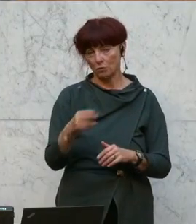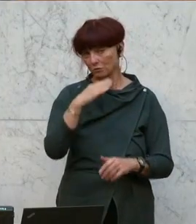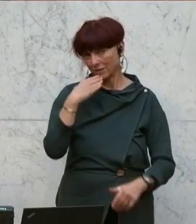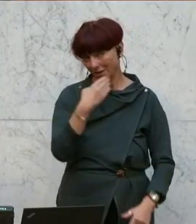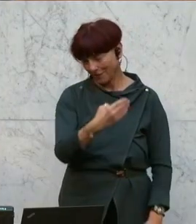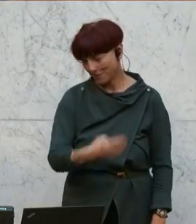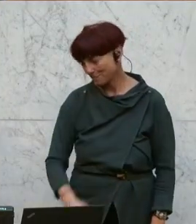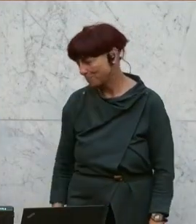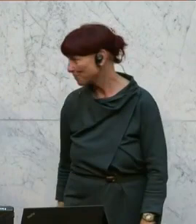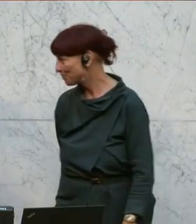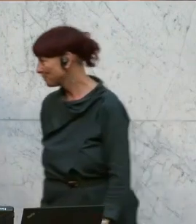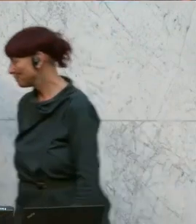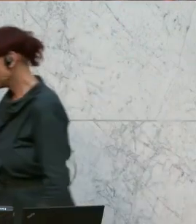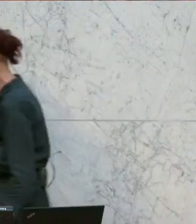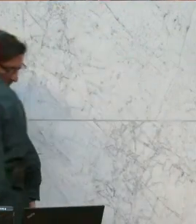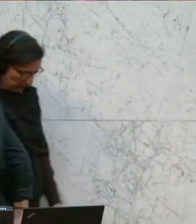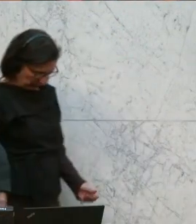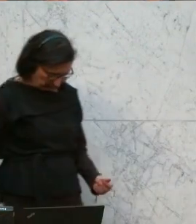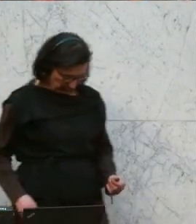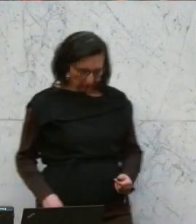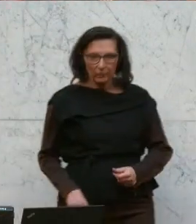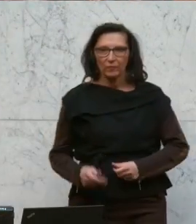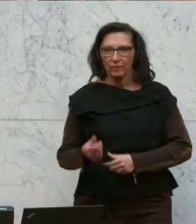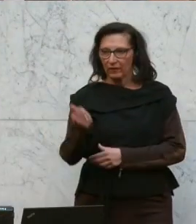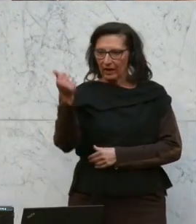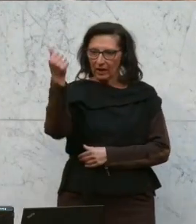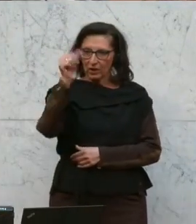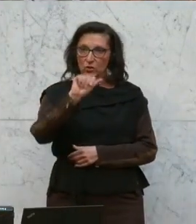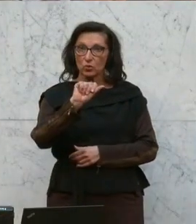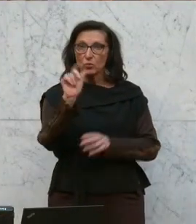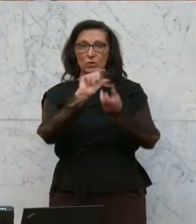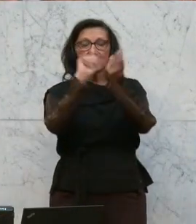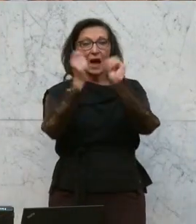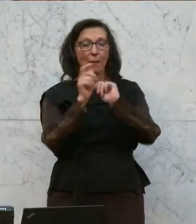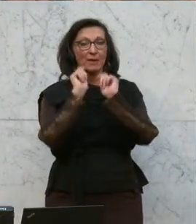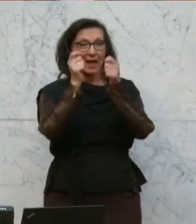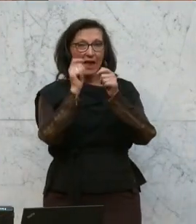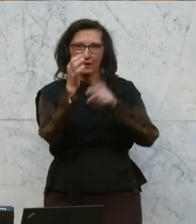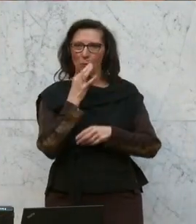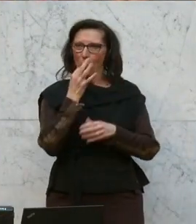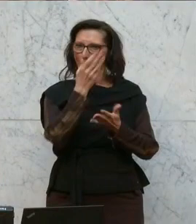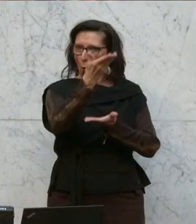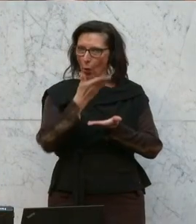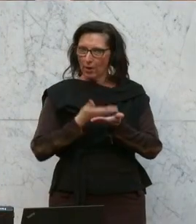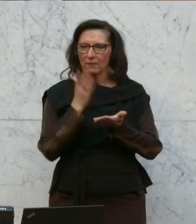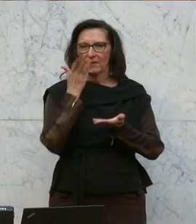Es handelt sich um kein echtes Bestellerprinzip, kritisiert Ruth Becher von der SPÖ.